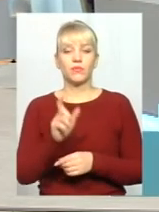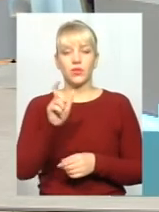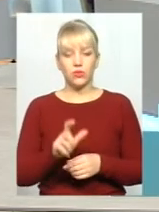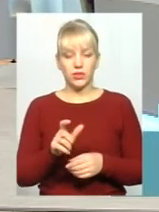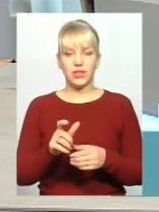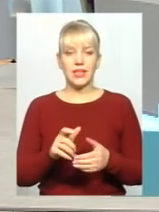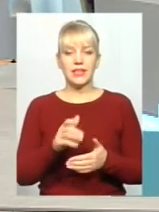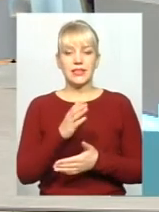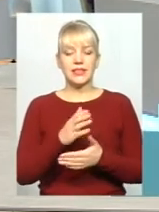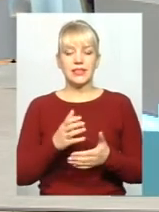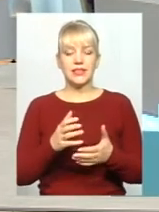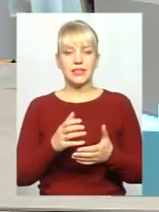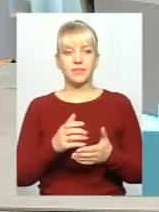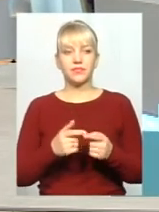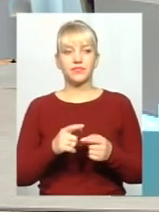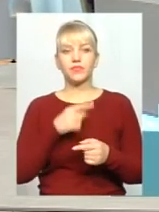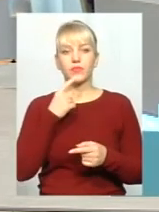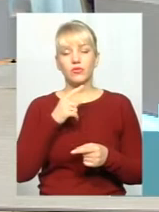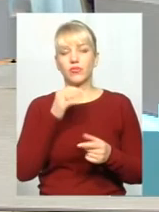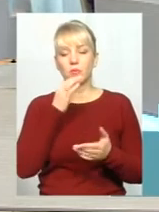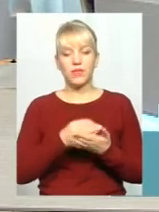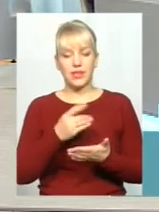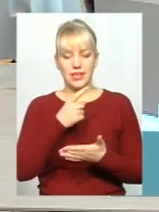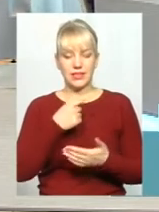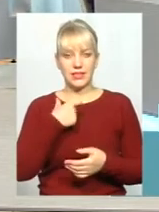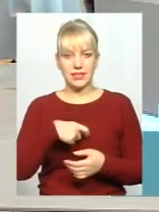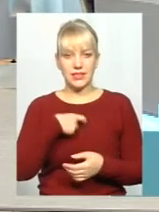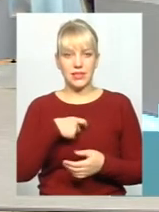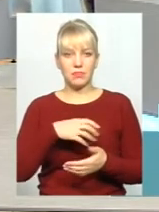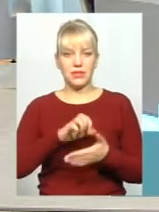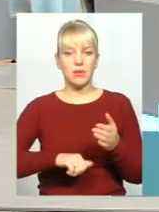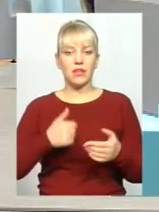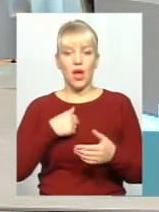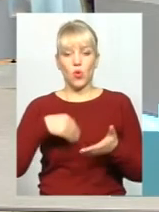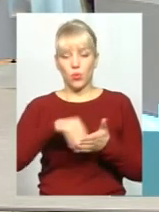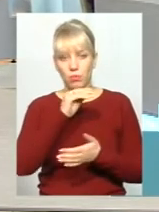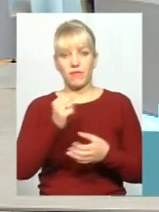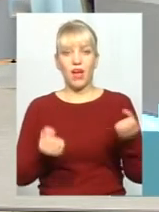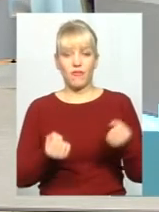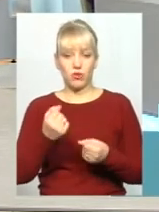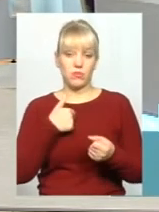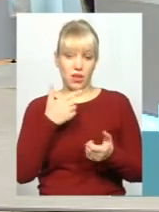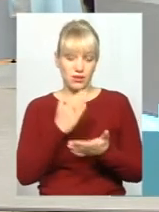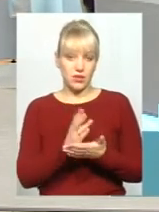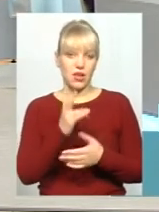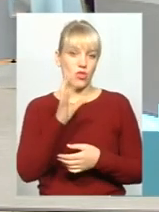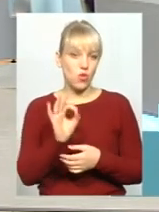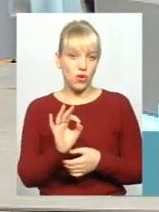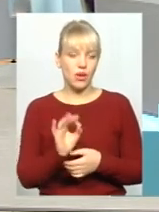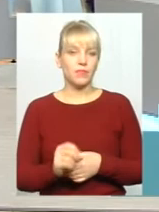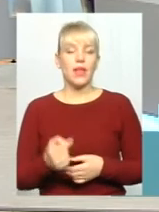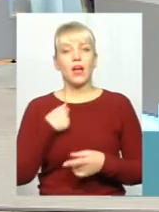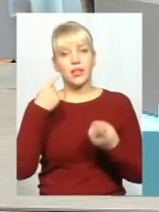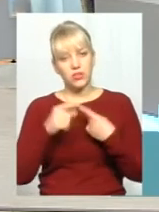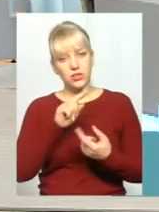знімається або відповідає, що я купив автомобіль на євро-номерах для того, щоб переховуватись. От я є, але в мене інше тоді питання. Що заважає все ж